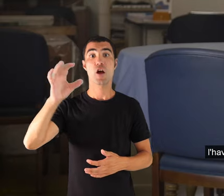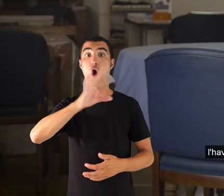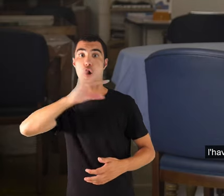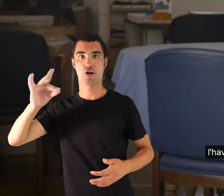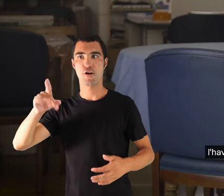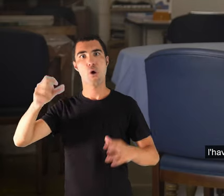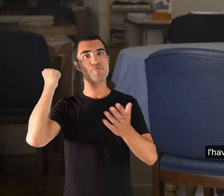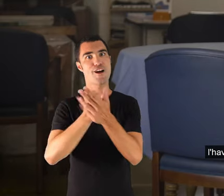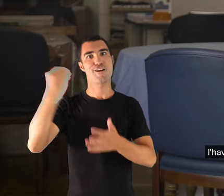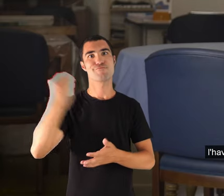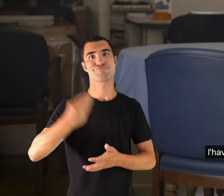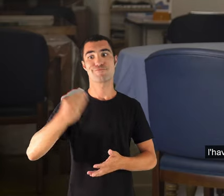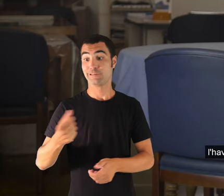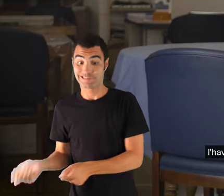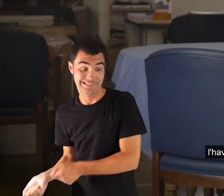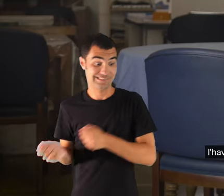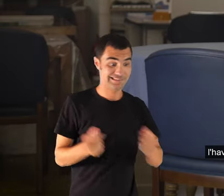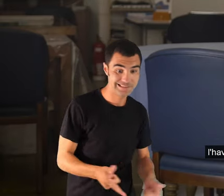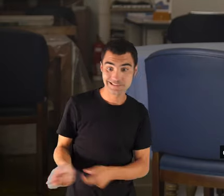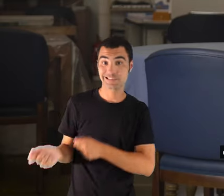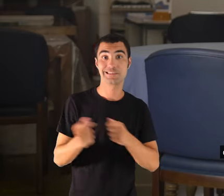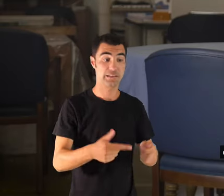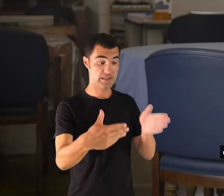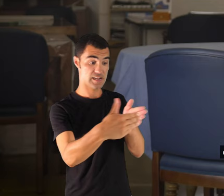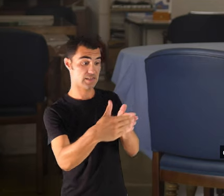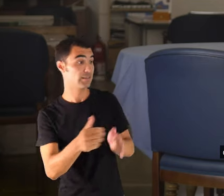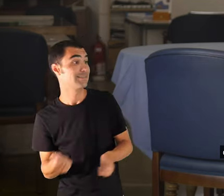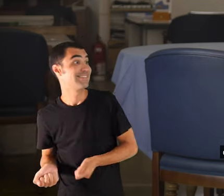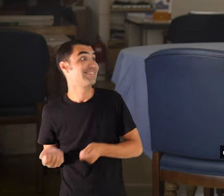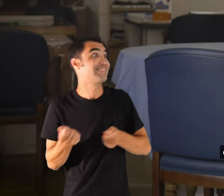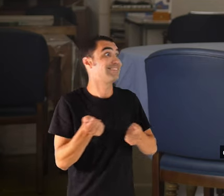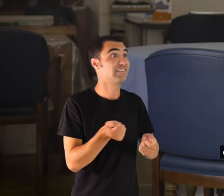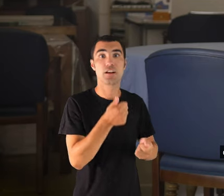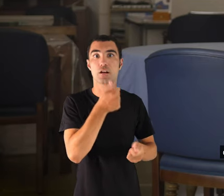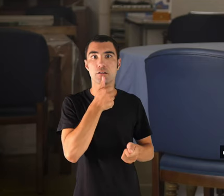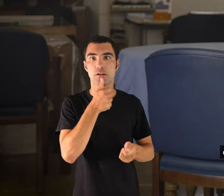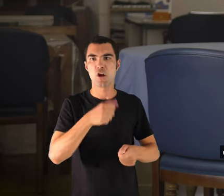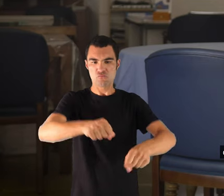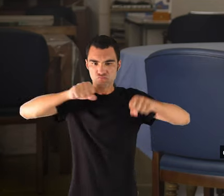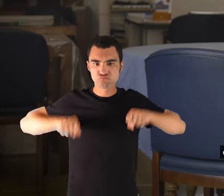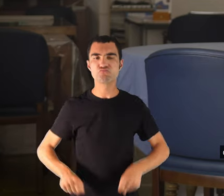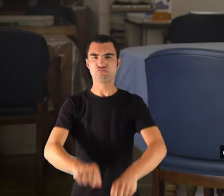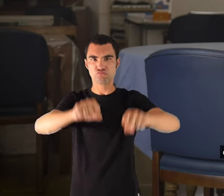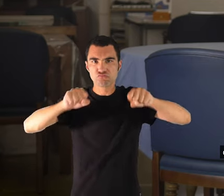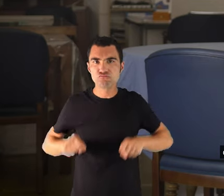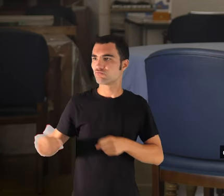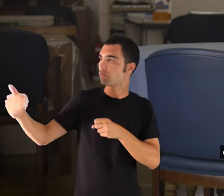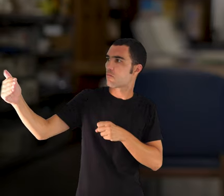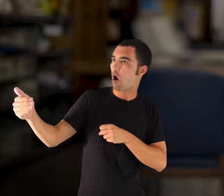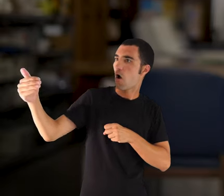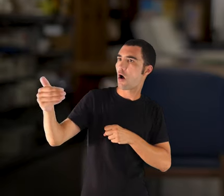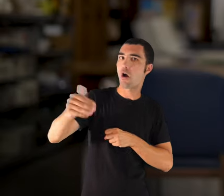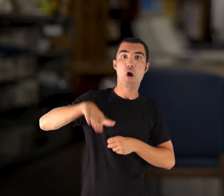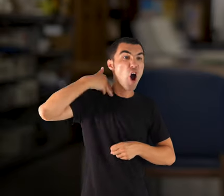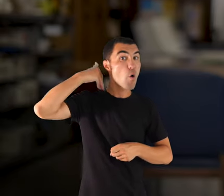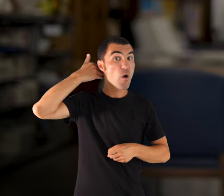i no havíem arribat en el racó de sa llantera com s'apresenta el ram, sa guàrdia civil, amb ordons alto.